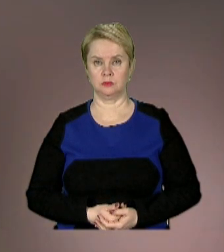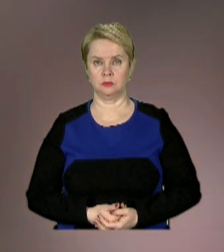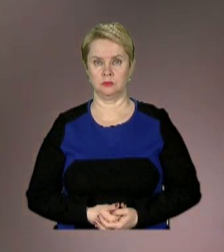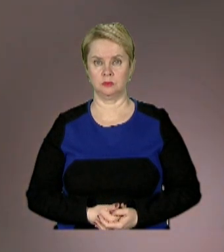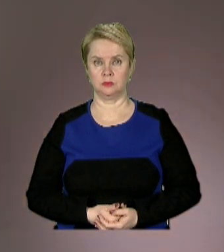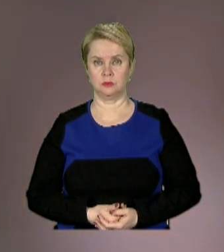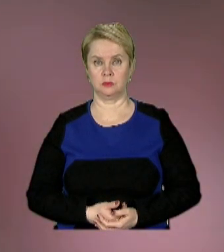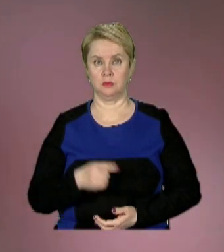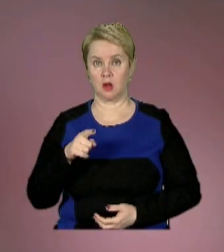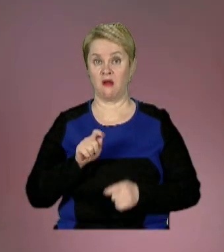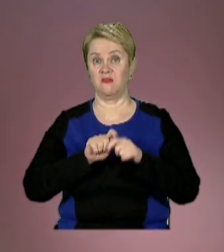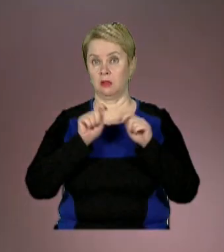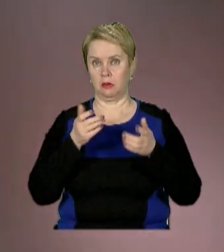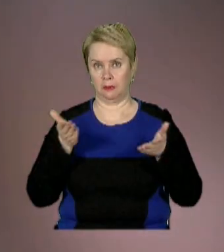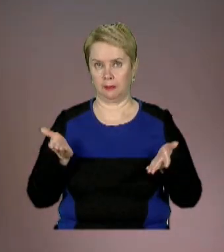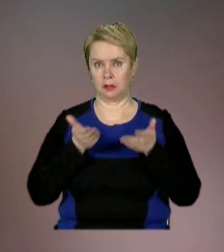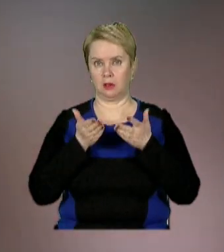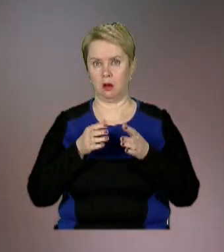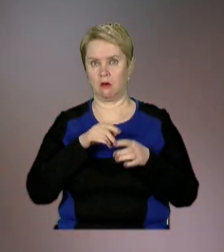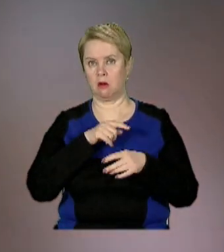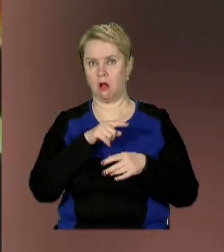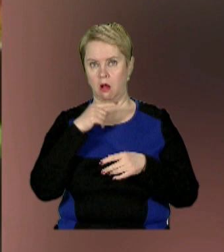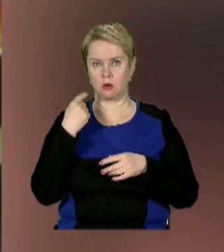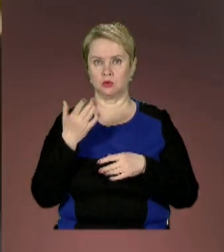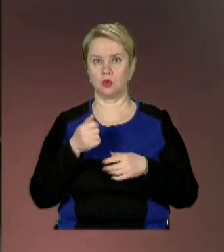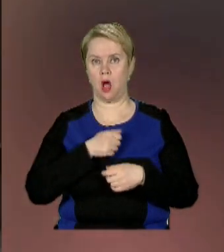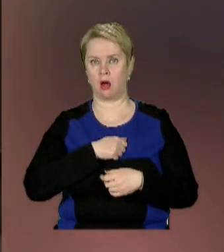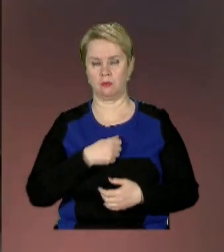Та відкрито підтримує Загарницьку армію.